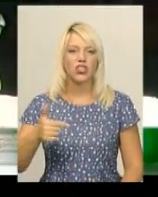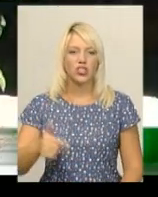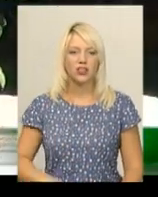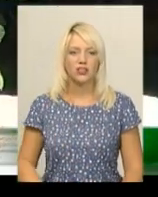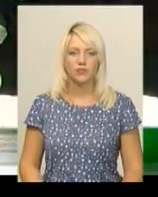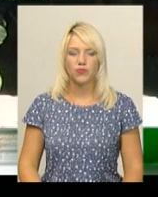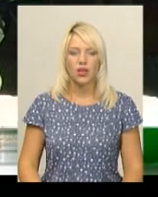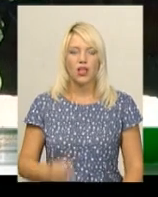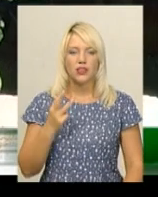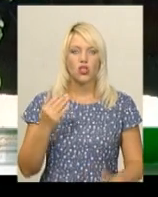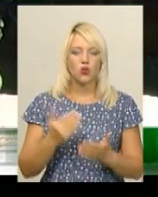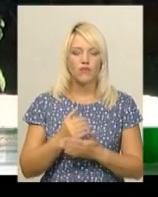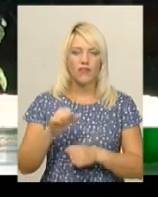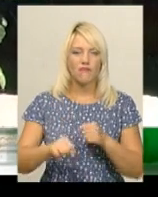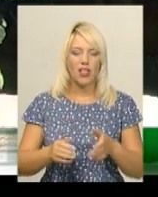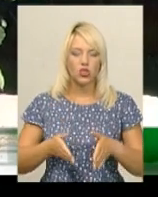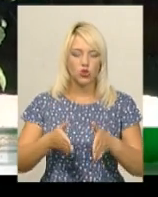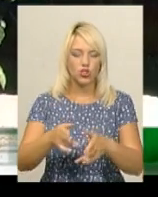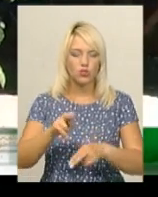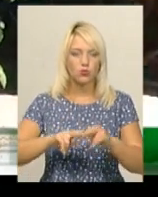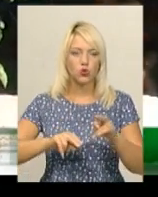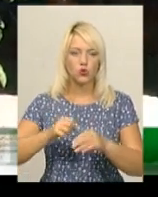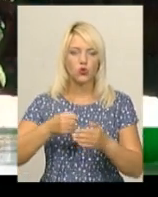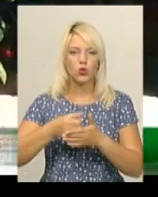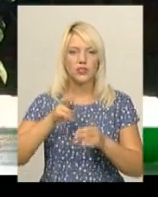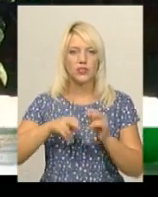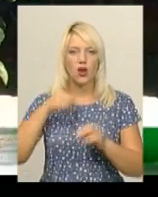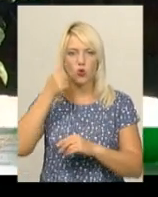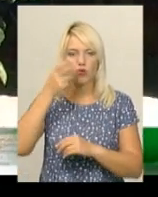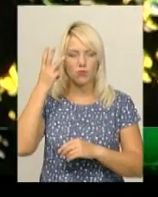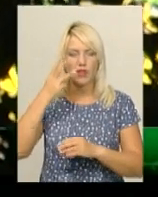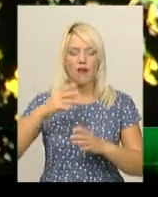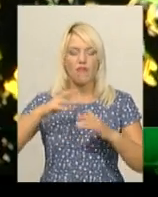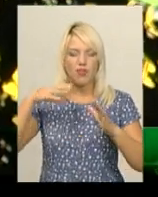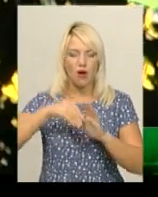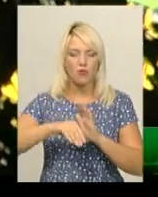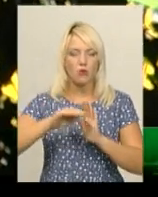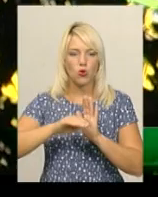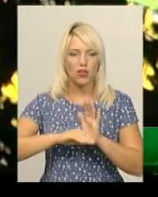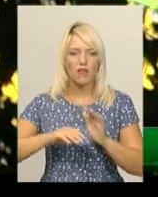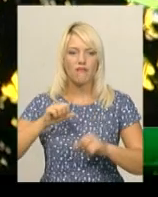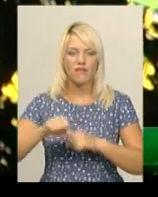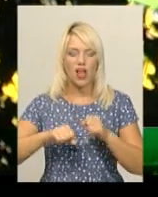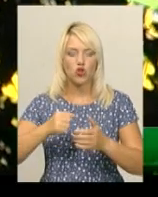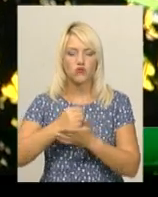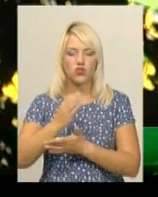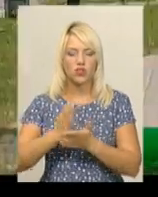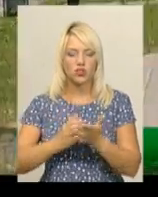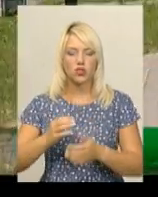Три нові валодоріжки збудують до кінця року в Хмельницькому в рамках програми розвитку велоінфраструктури міста на 2017